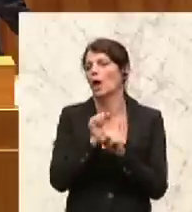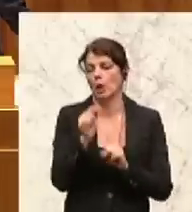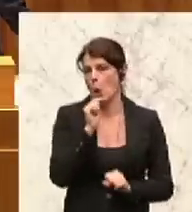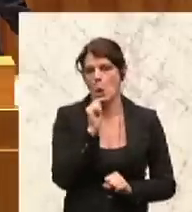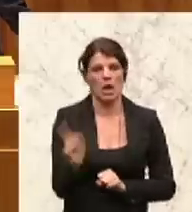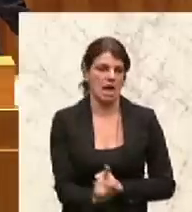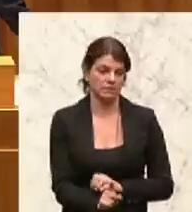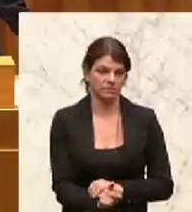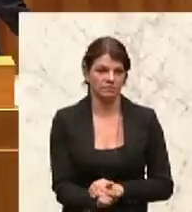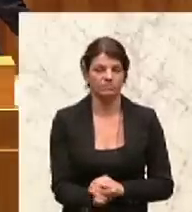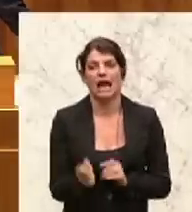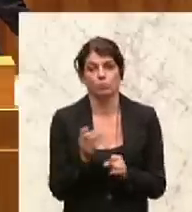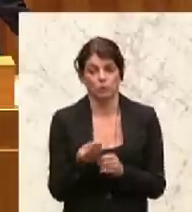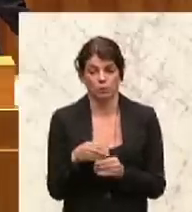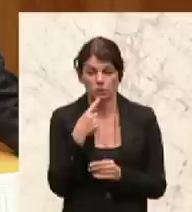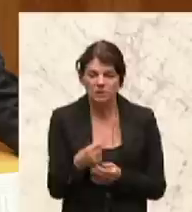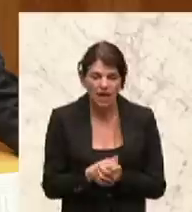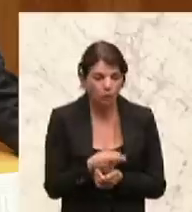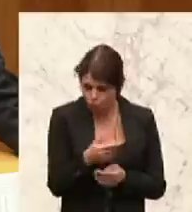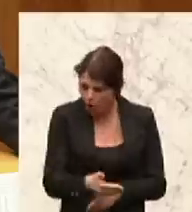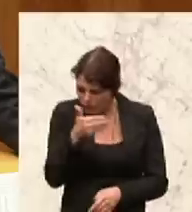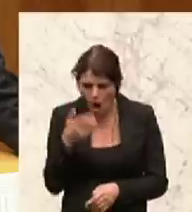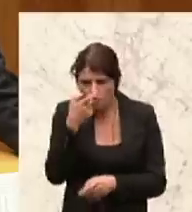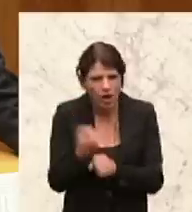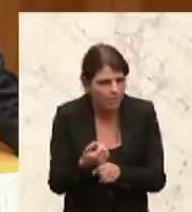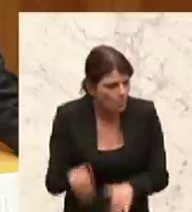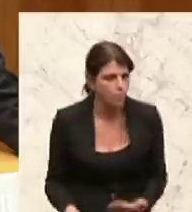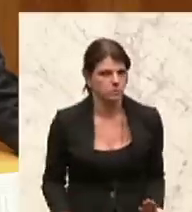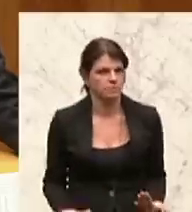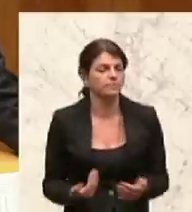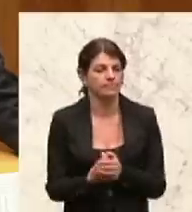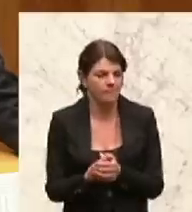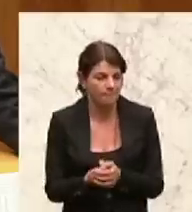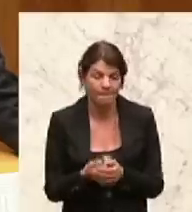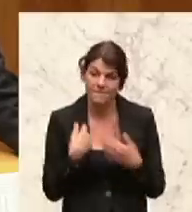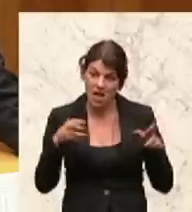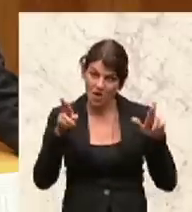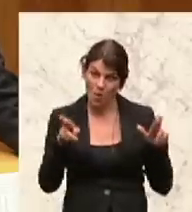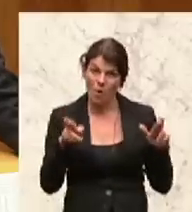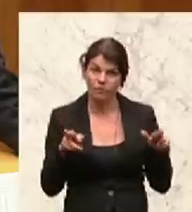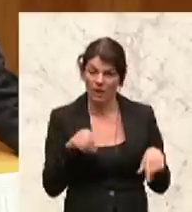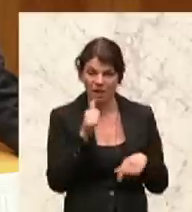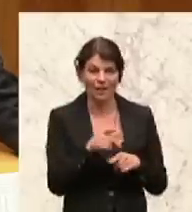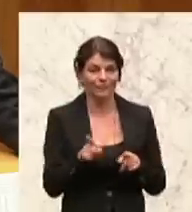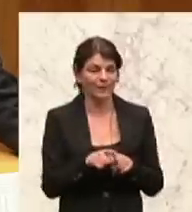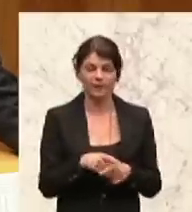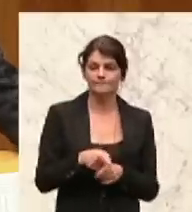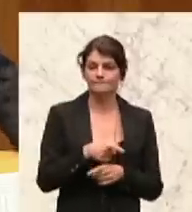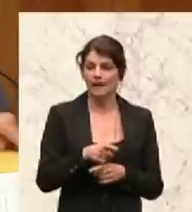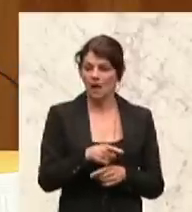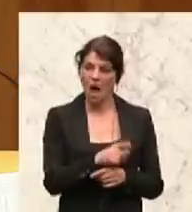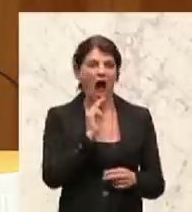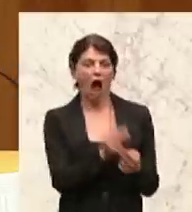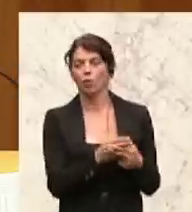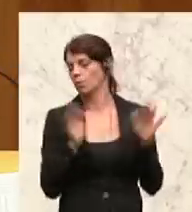schon was dazu sagen. Sie haben Vorkehrungen zu treffen und vor allem, und ich hoffe, Sie werden sich nicht wieder davor drücken und das auch beantworten, aber vor allem geht es